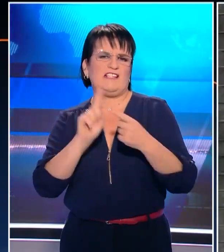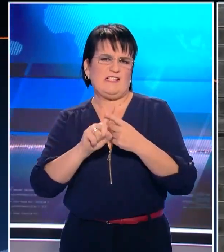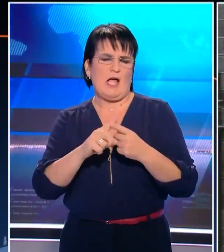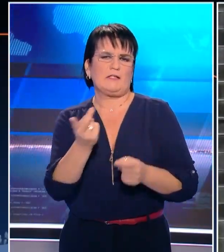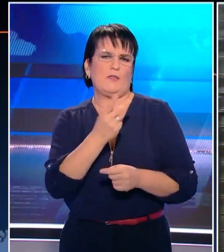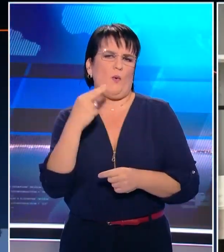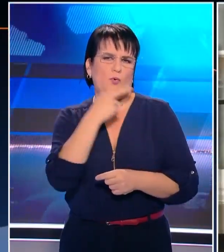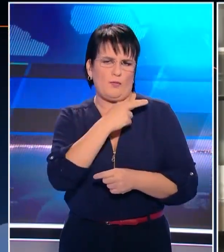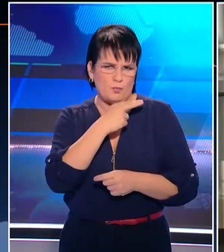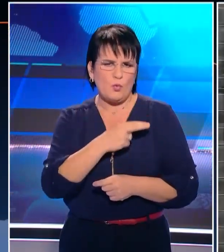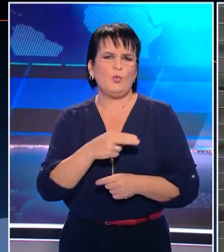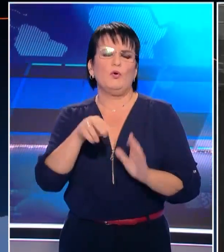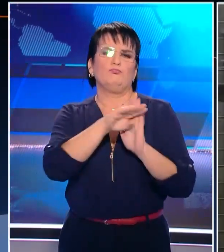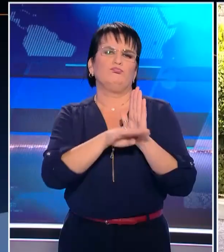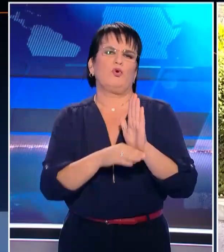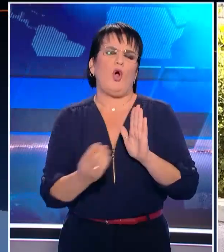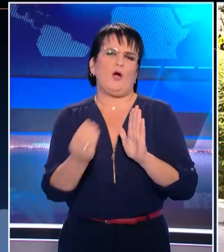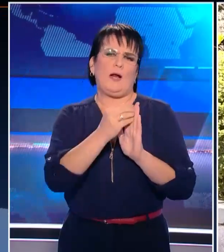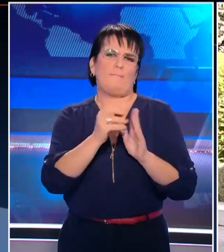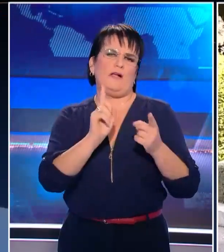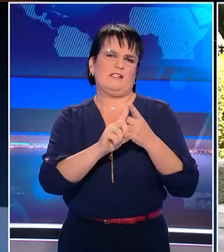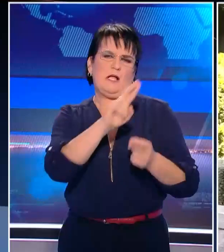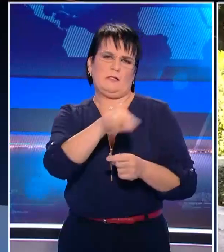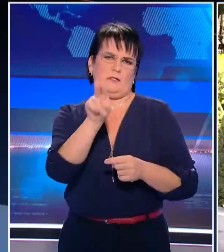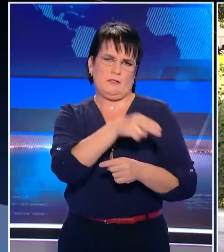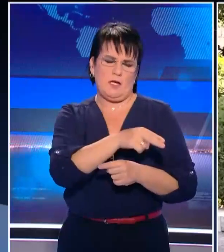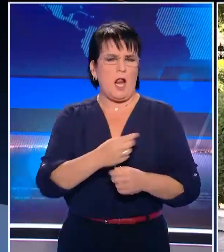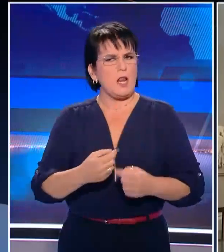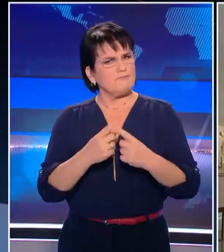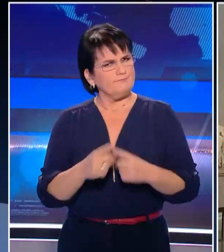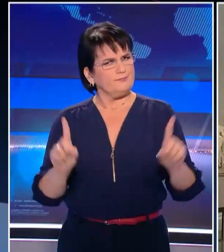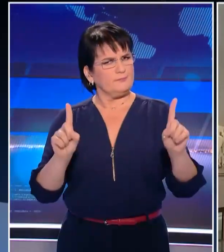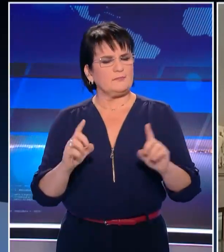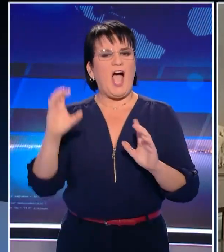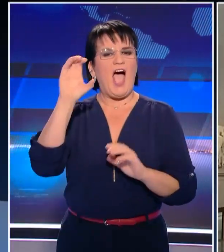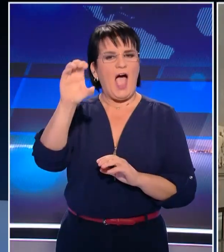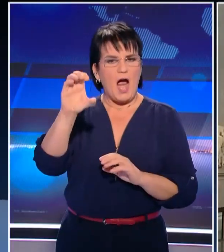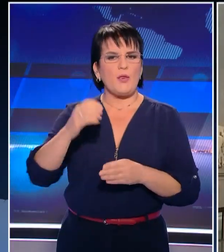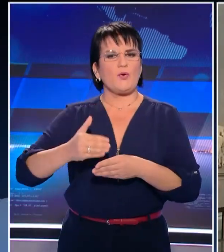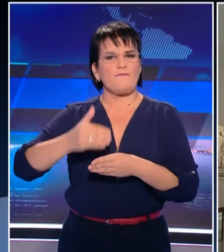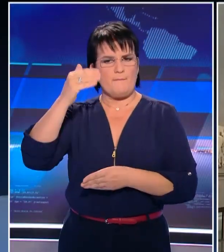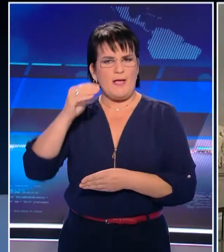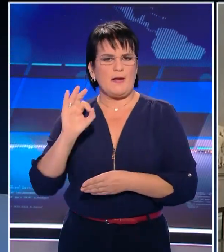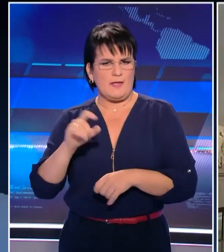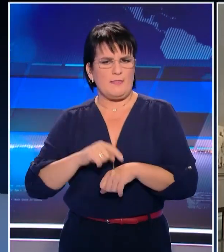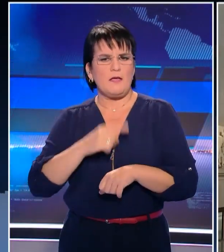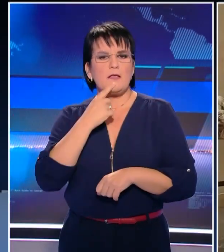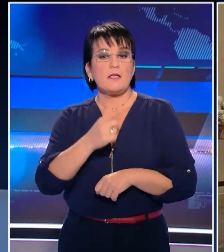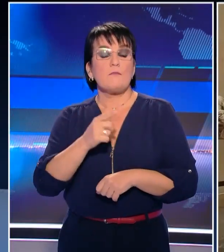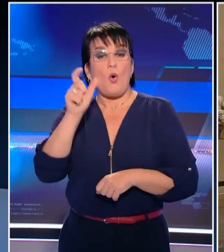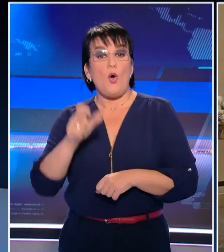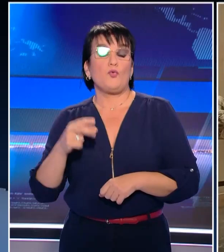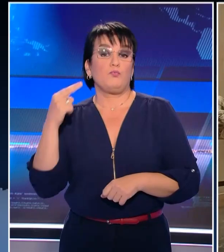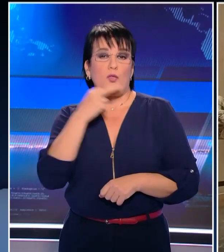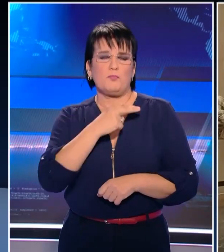ξαφνική ακύρωση της συνάντησης Σούνακ-Μητσοτάκη. Αίσθηση προκαλεί και το άρθρο των Financial Times που καταλογίζει στον κύριο Σούνακ